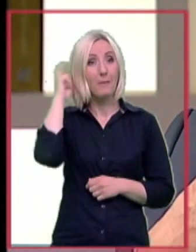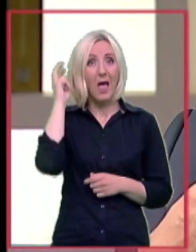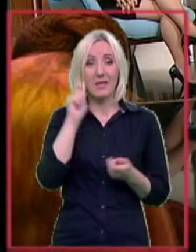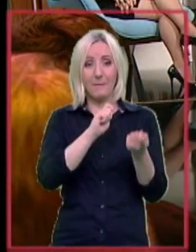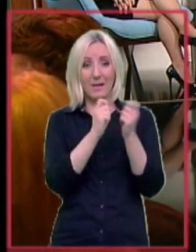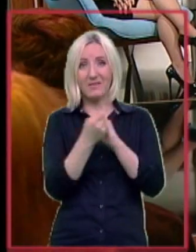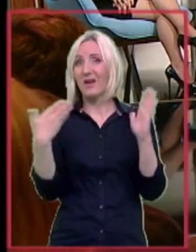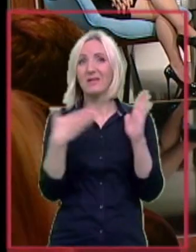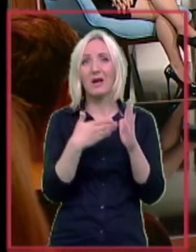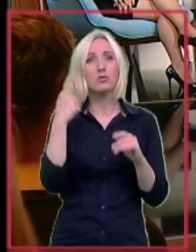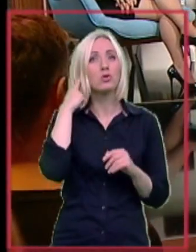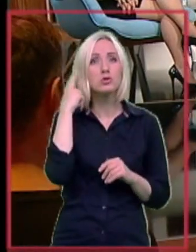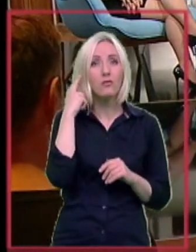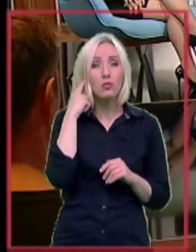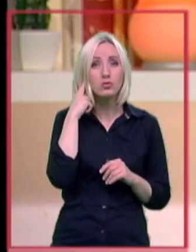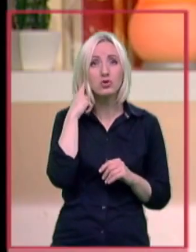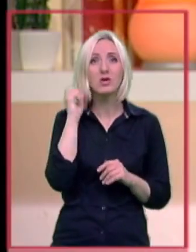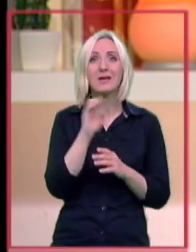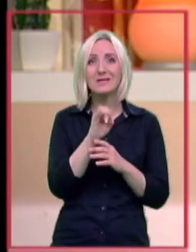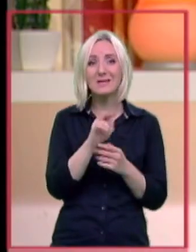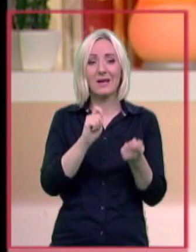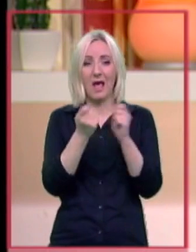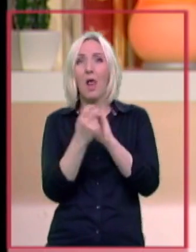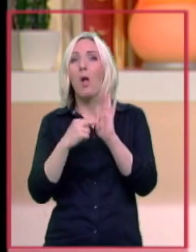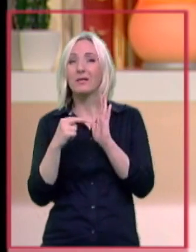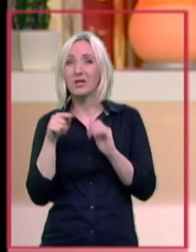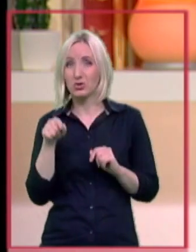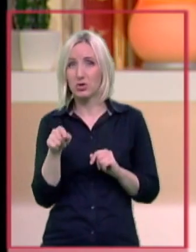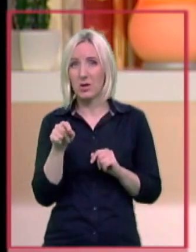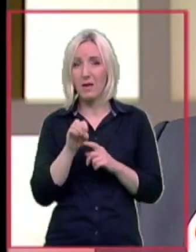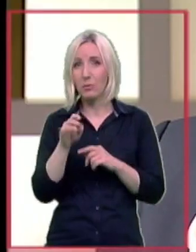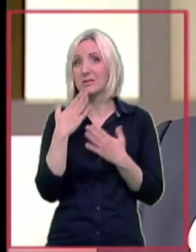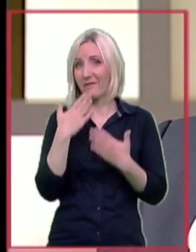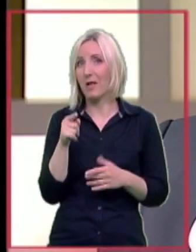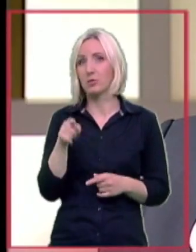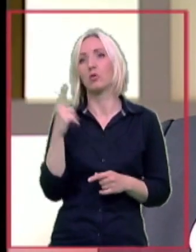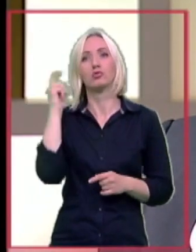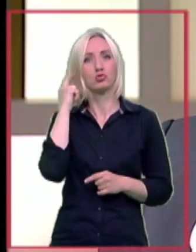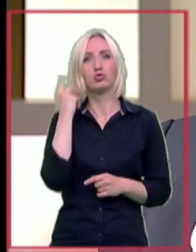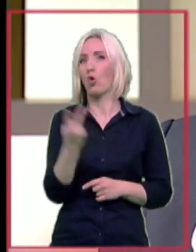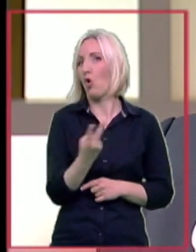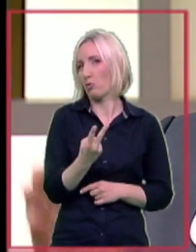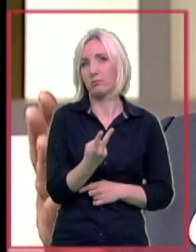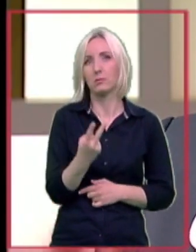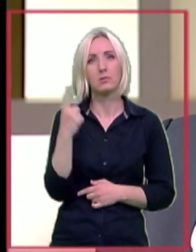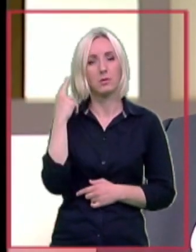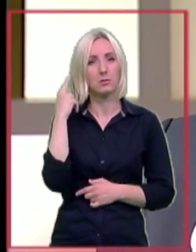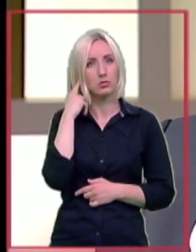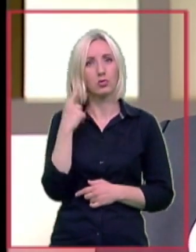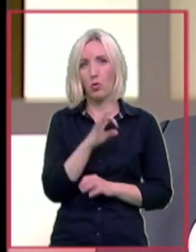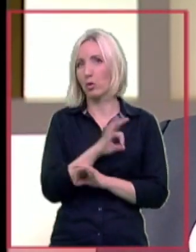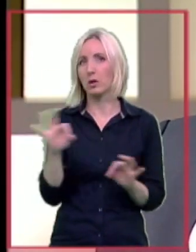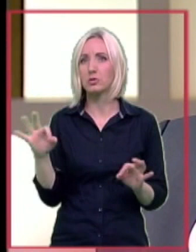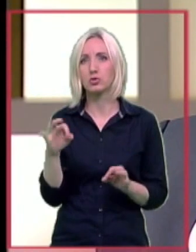zvučne signale koje dobiju električne impulse. Zahvaljujući njemu neko čuje? Da, da, i oni čujući odlično. To je onda